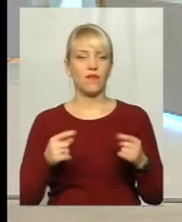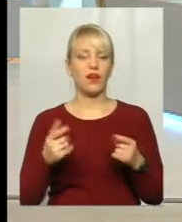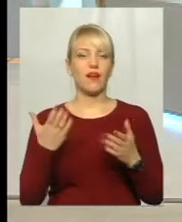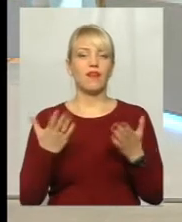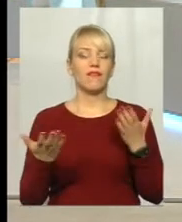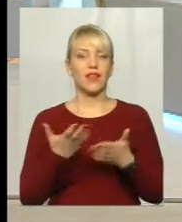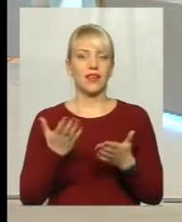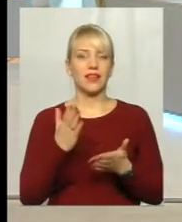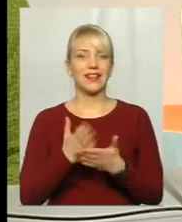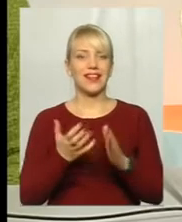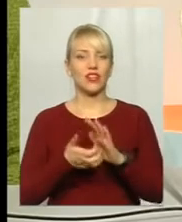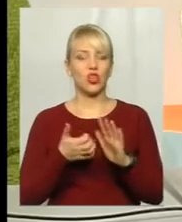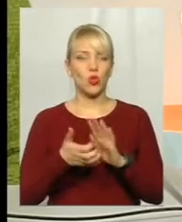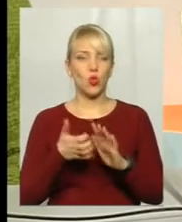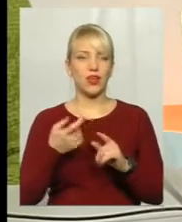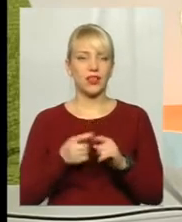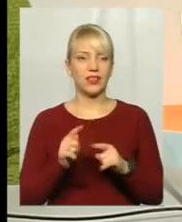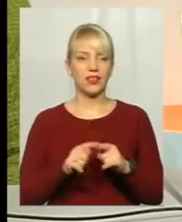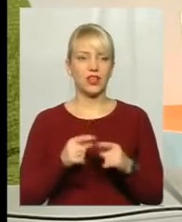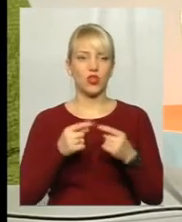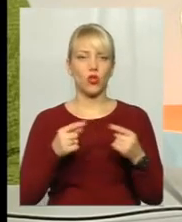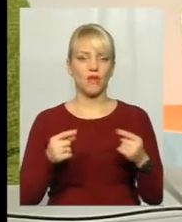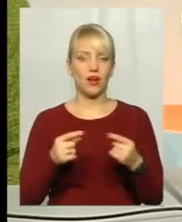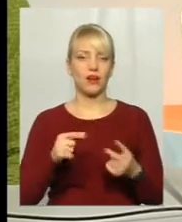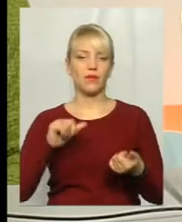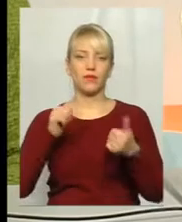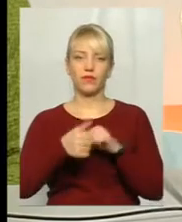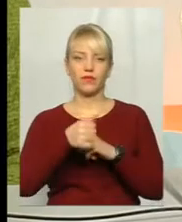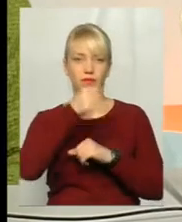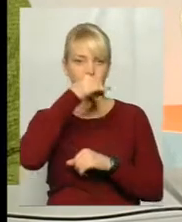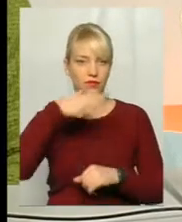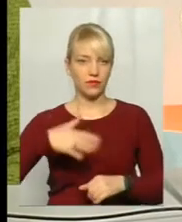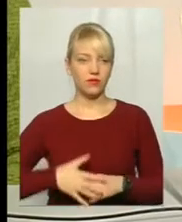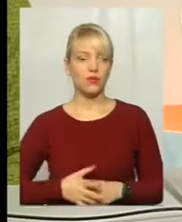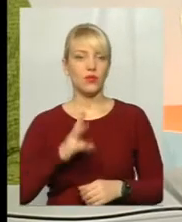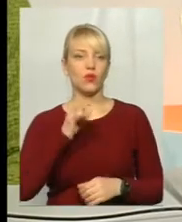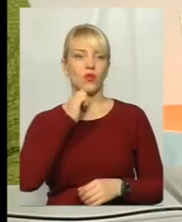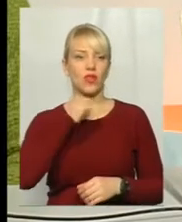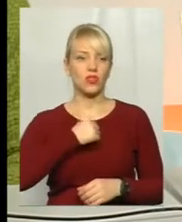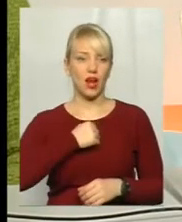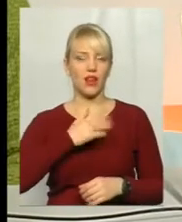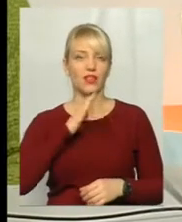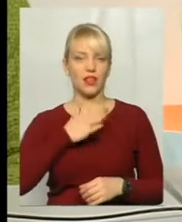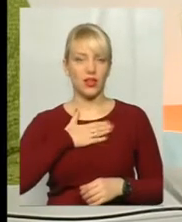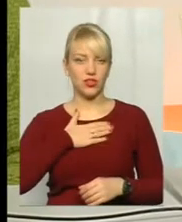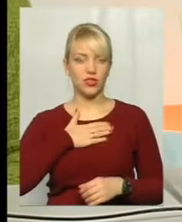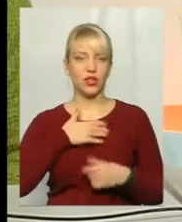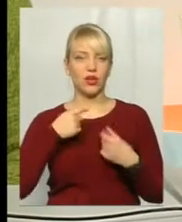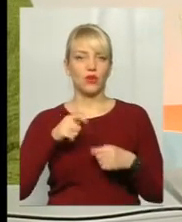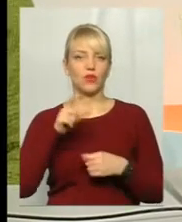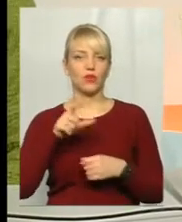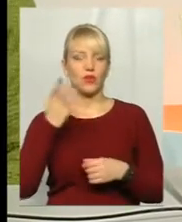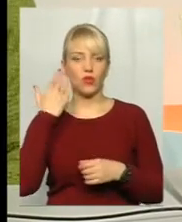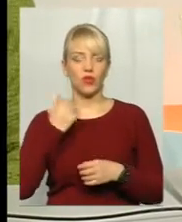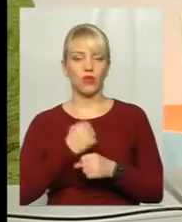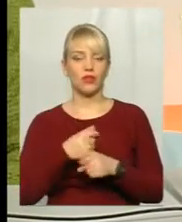є недоліки. І тоді ці товари вже поверненню та обміну не підлягають. Але, на жаль, наші суб'єкти господарювання, коли роблять